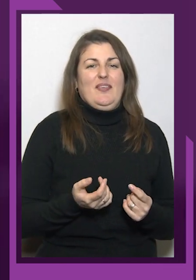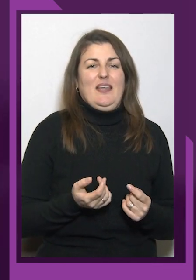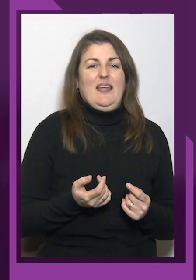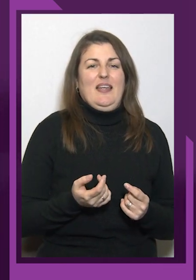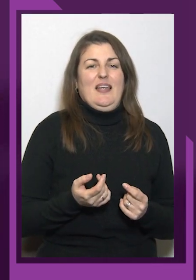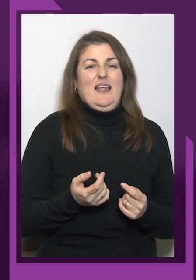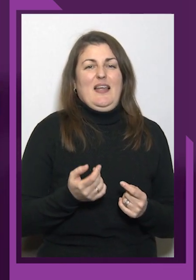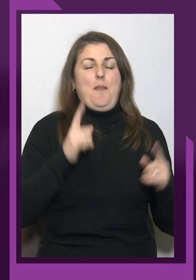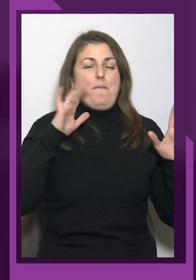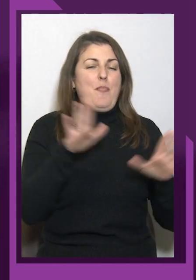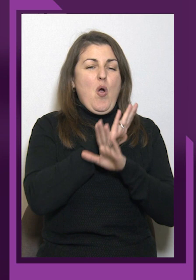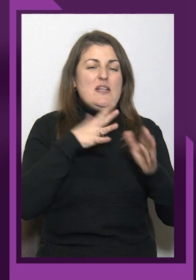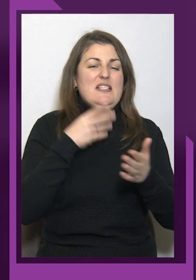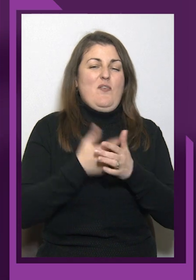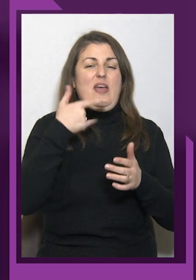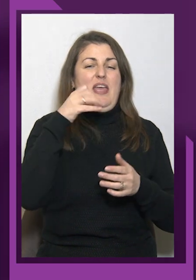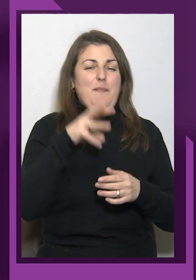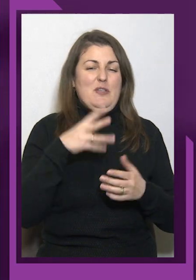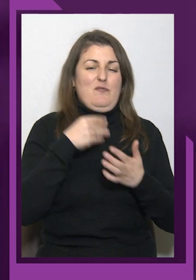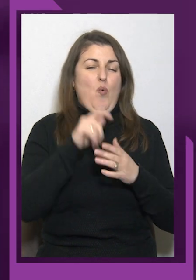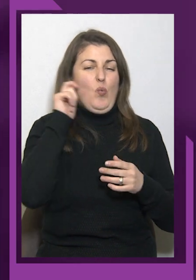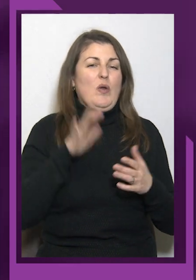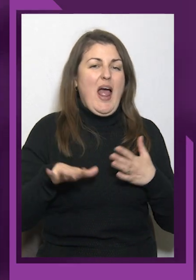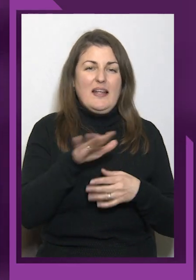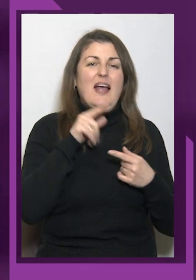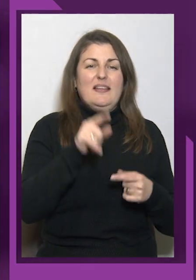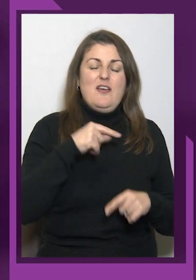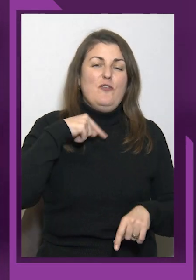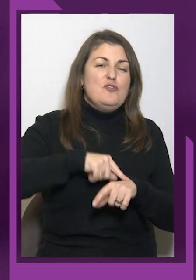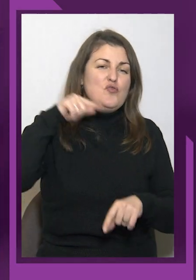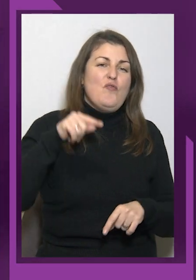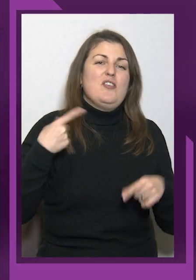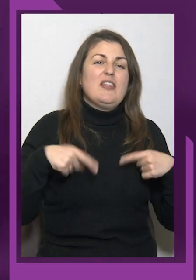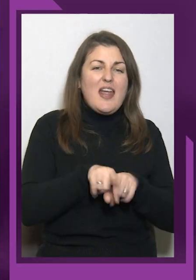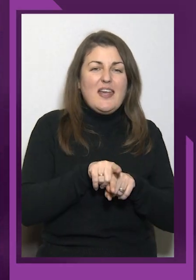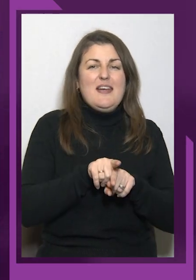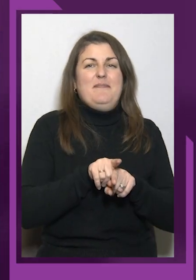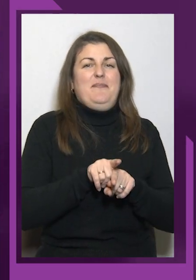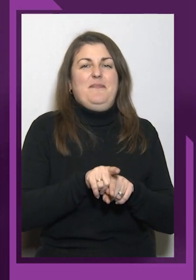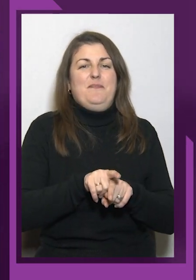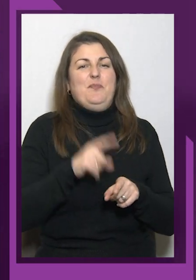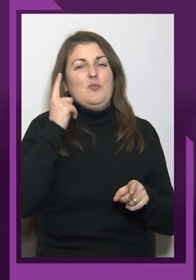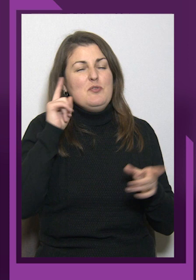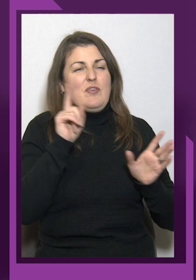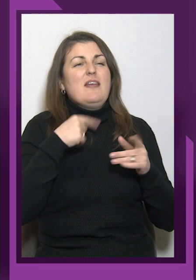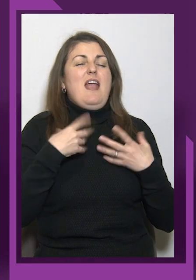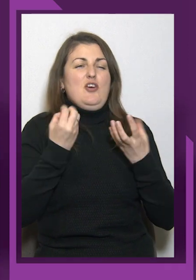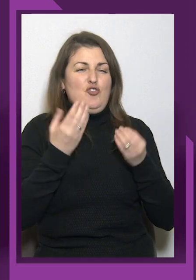відчуваєш таке, думаєш, я ще буду боротися, щоб іще звучав.